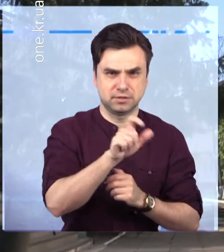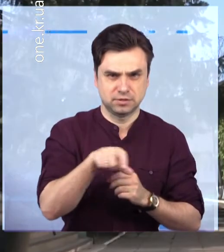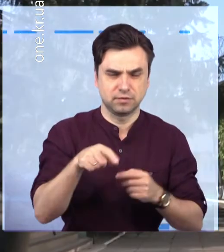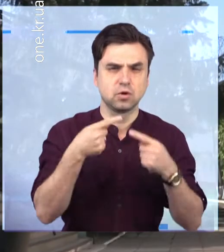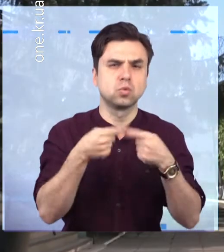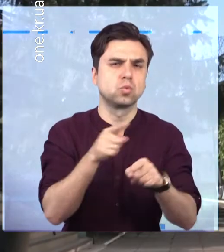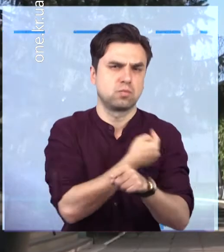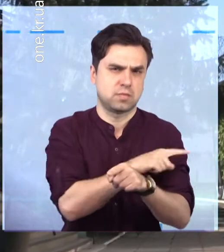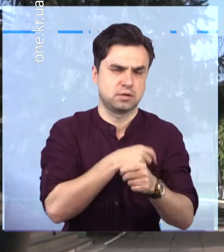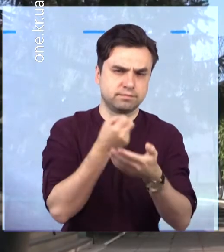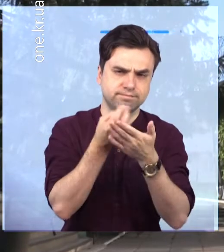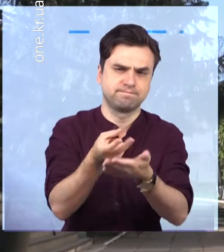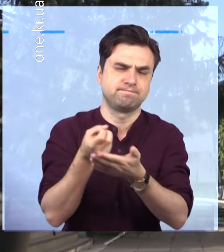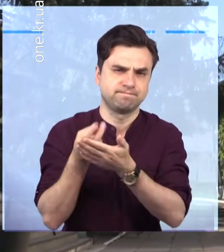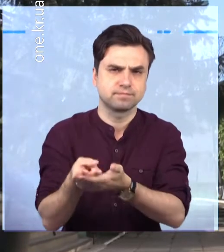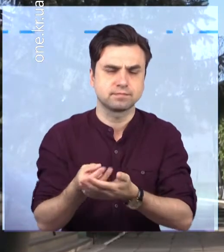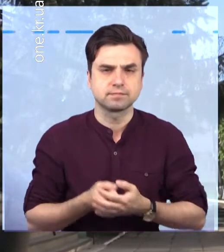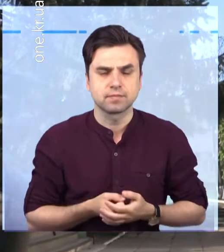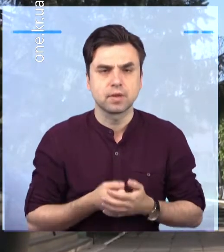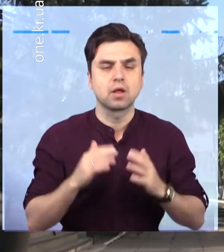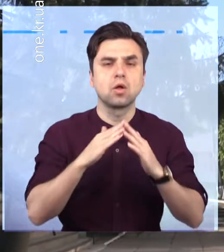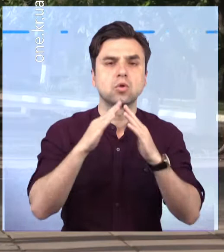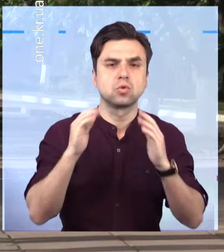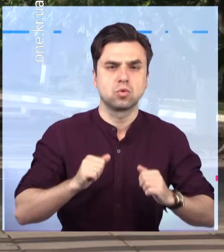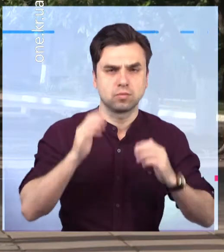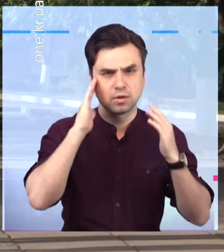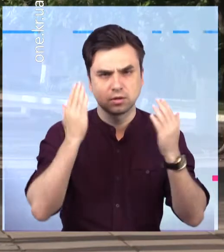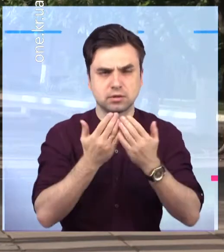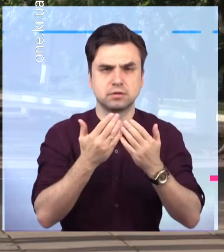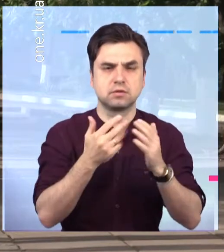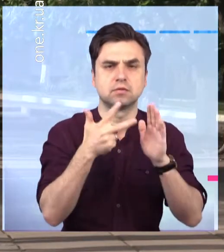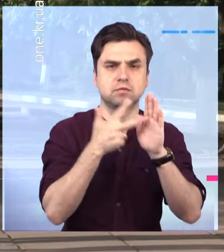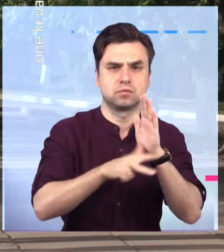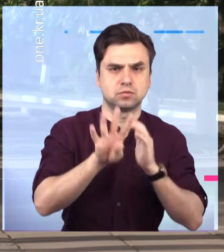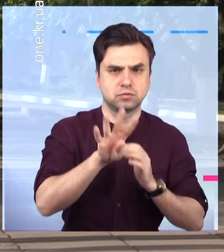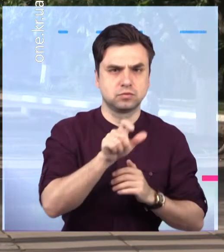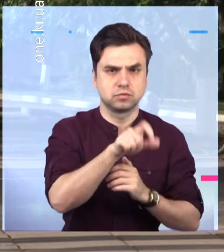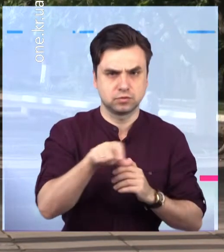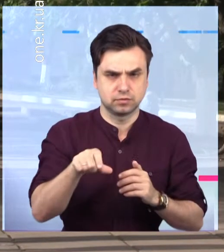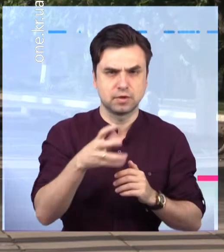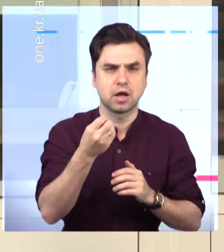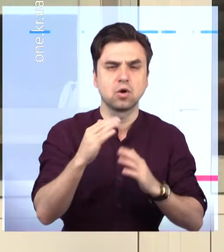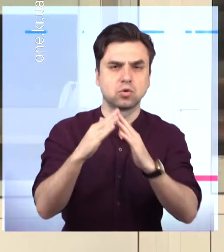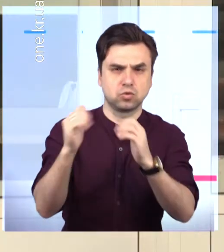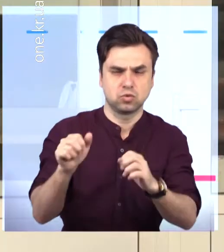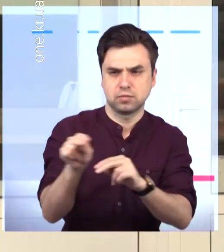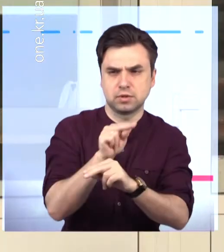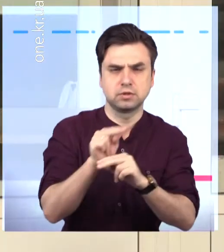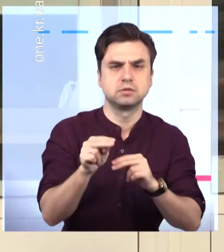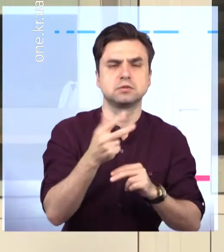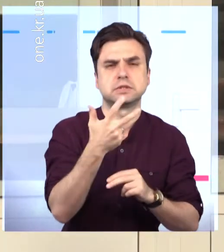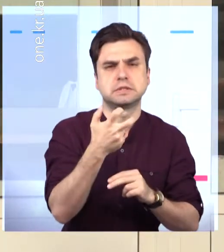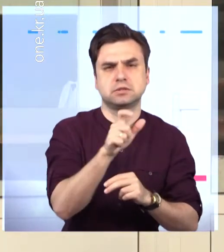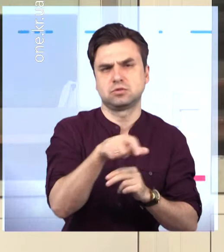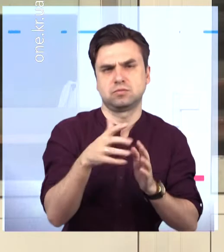отримують терапію в інших опорних медзакладах міста. На самоізоляції 84 людини і під амбулаторним наглядом